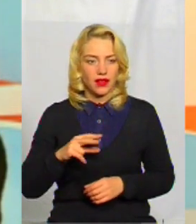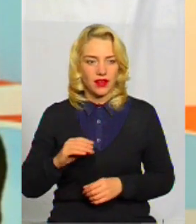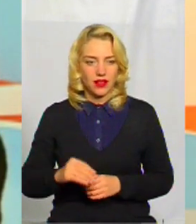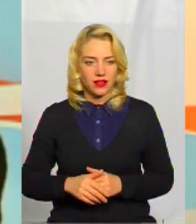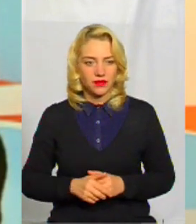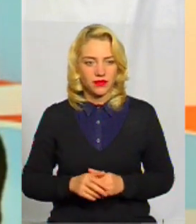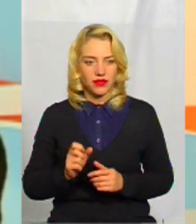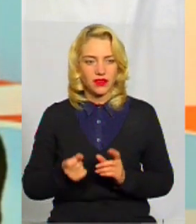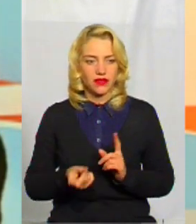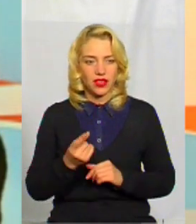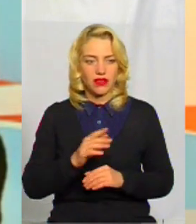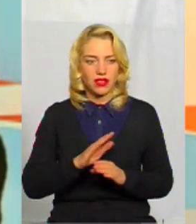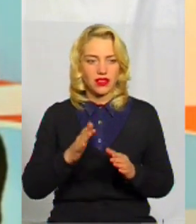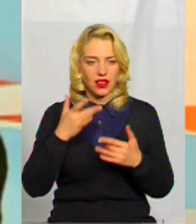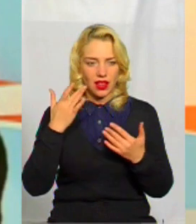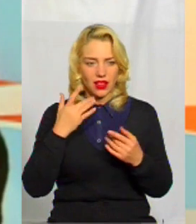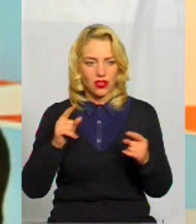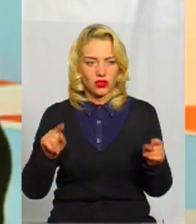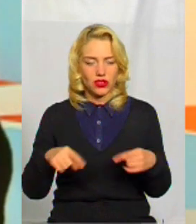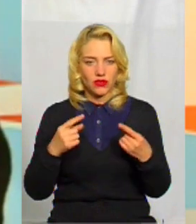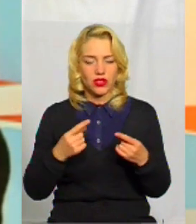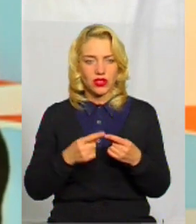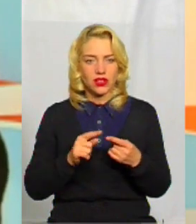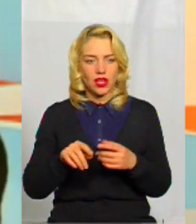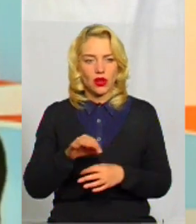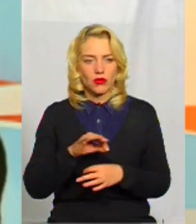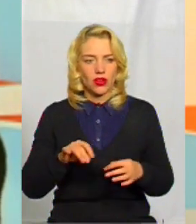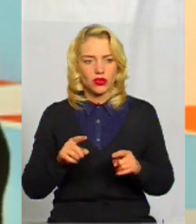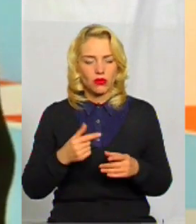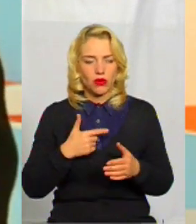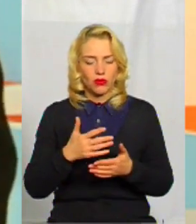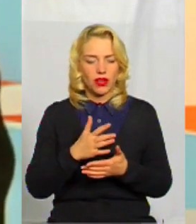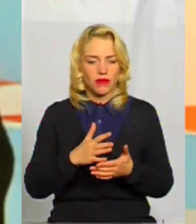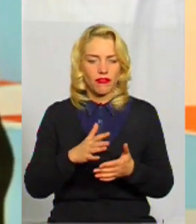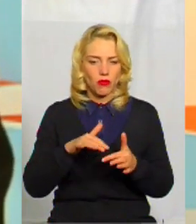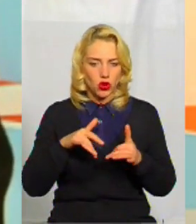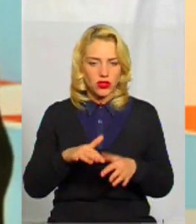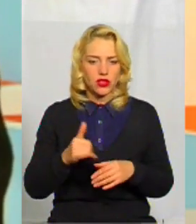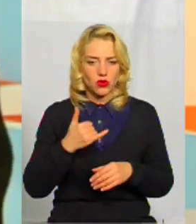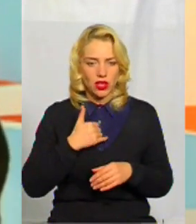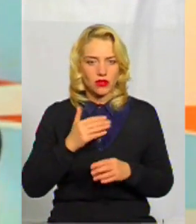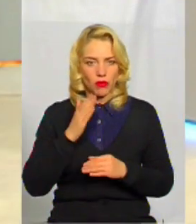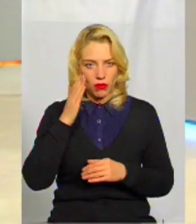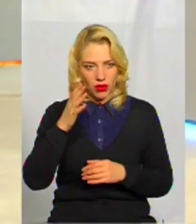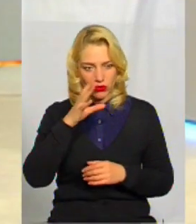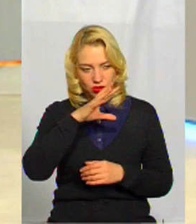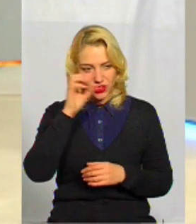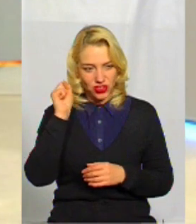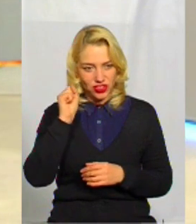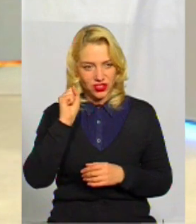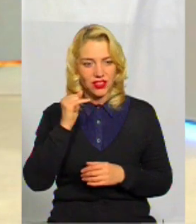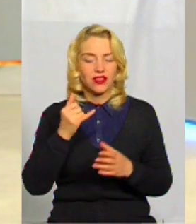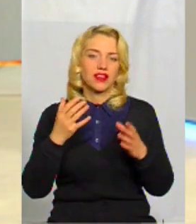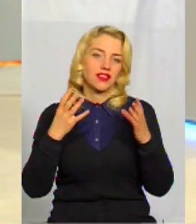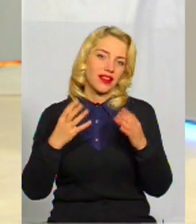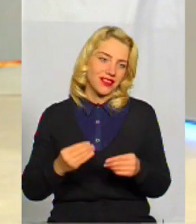виявляється, не так легко створити цей проєкт. І тому ми в процесі. У нас попереду ніч, і у нас попереду